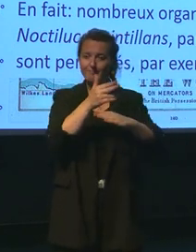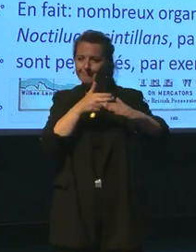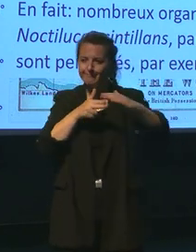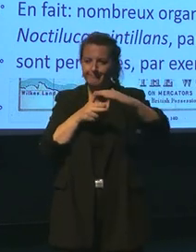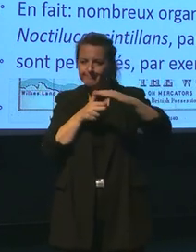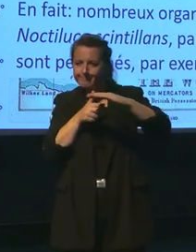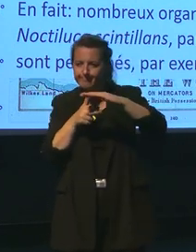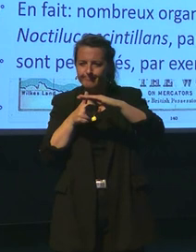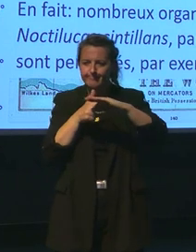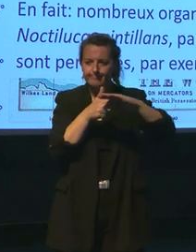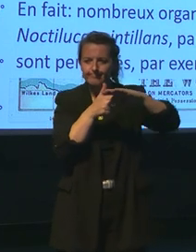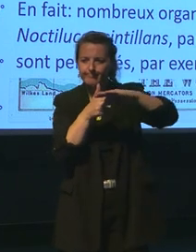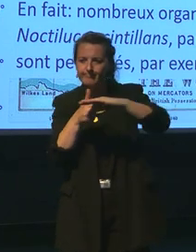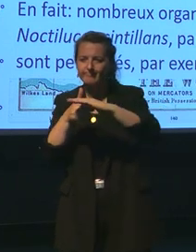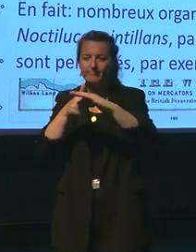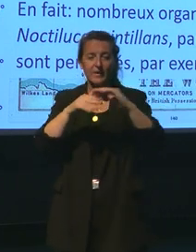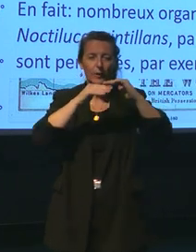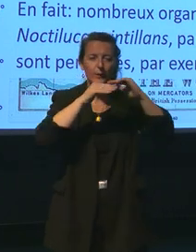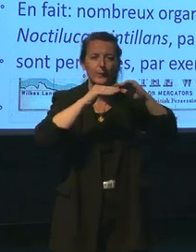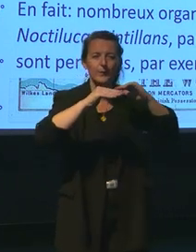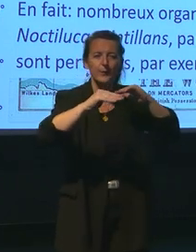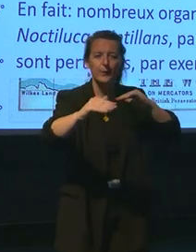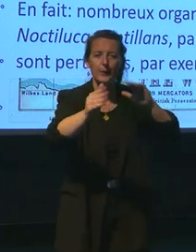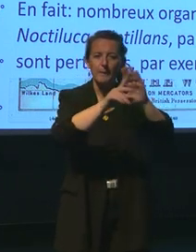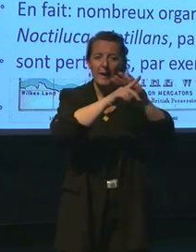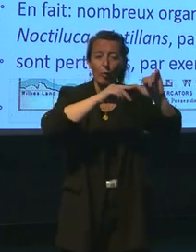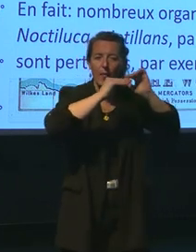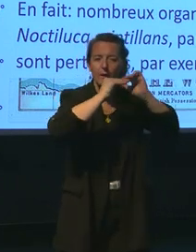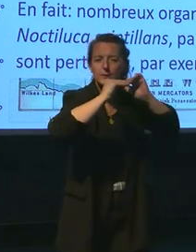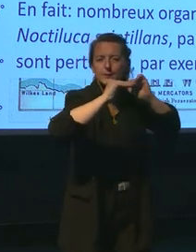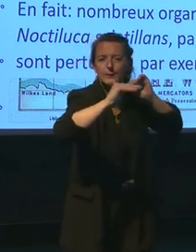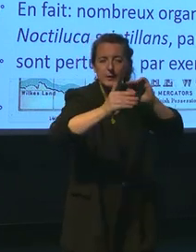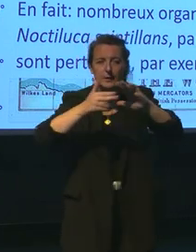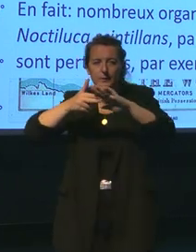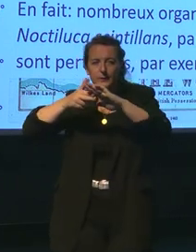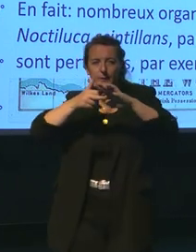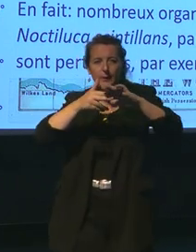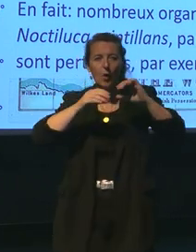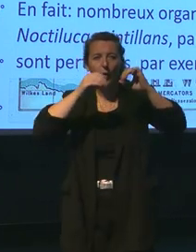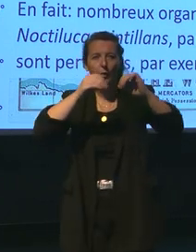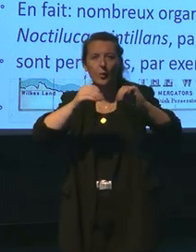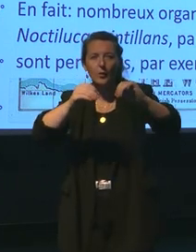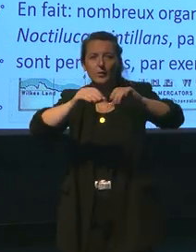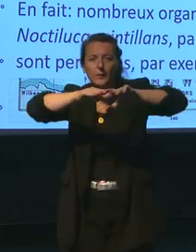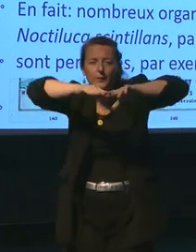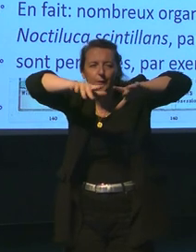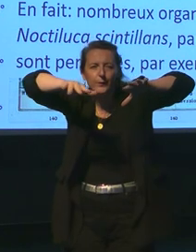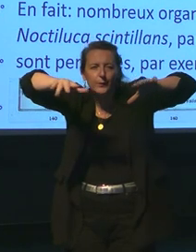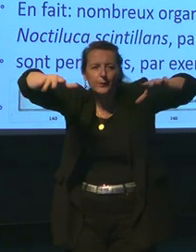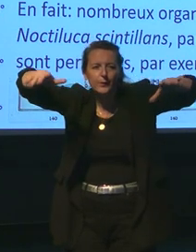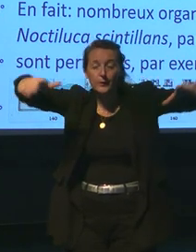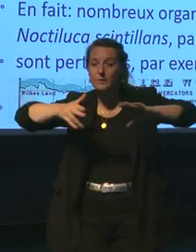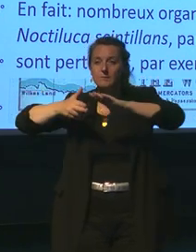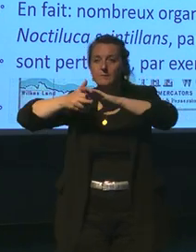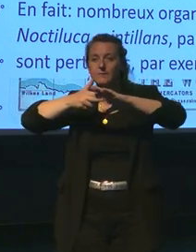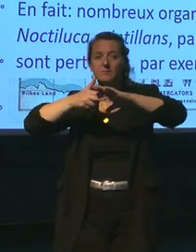Il a dit qu'au milieu de mer de lait, à perte de vue, l'océan s'en bat mais l'acte chier. »-ce que c